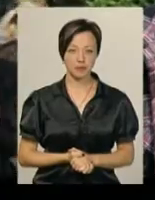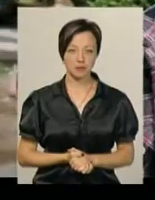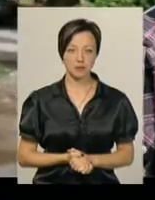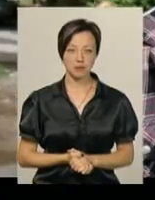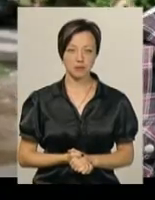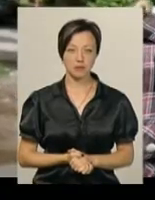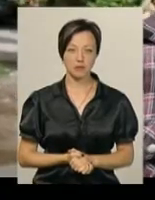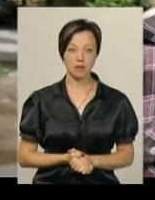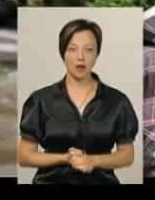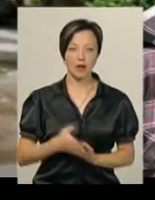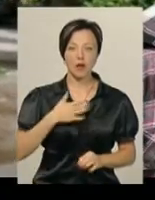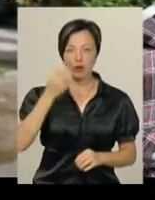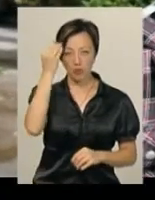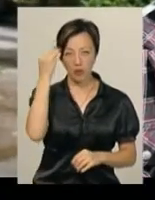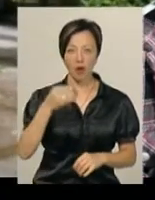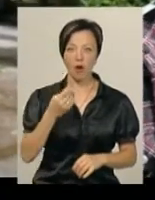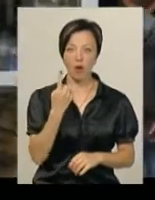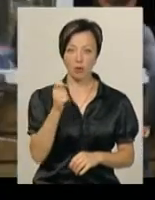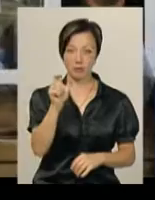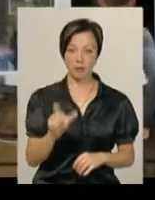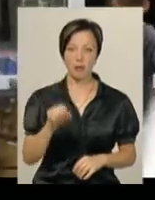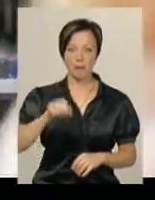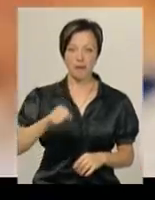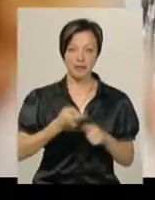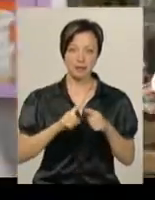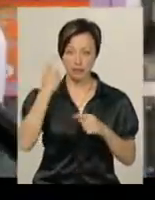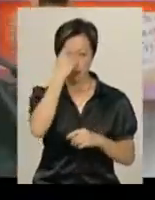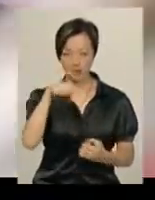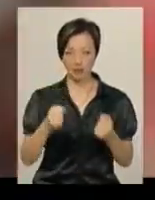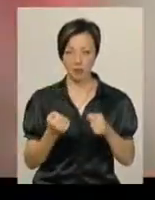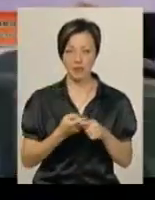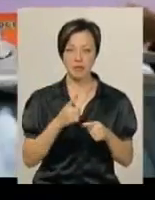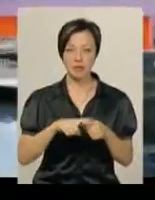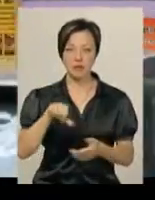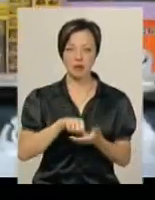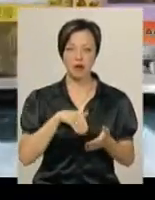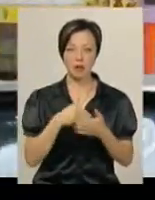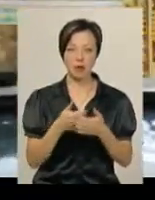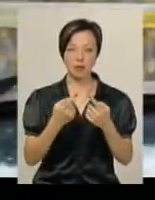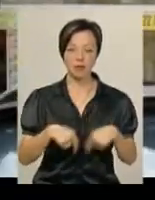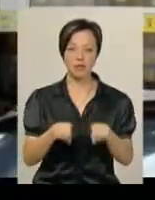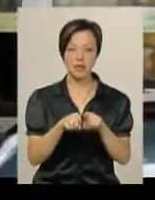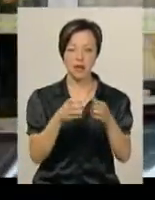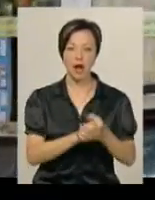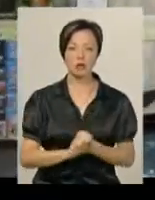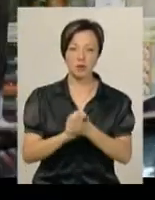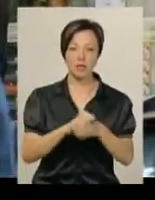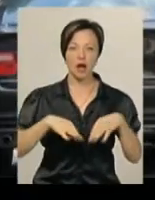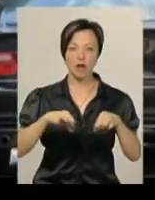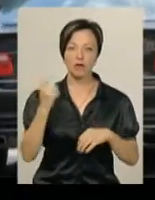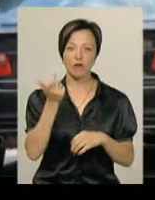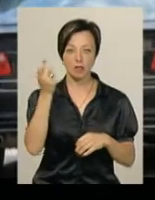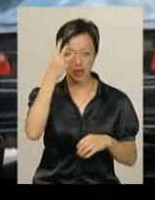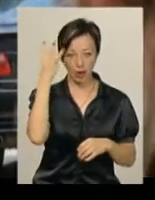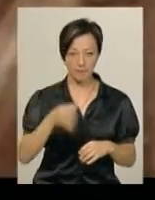З точки зору, ви пивли навіть пляшку пива, а вже нетверезий водій. Це Сергій Рудковський, представник громадської організації Асоціації автовласників